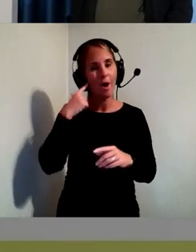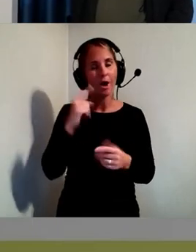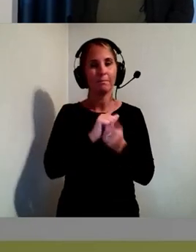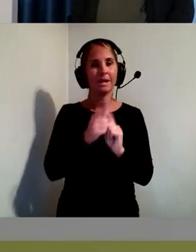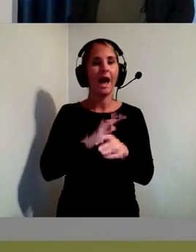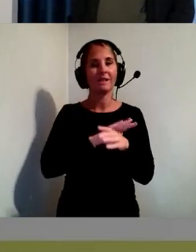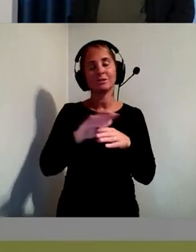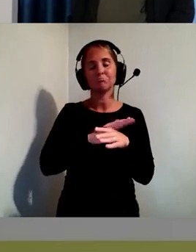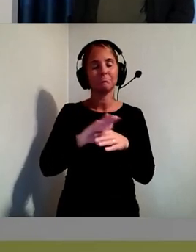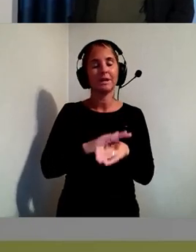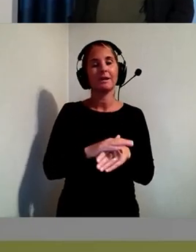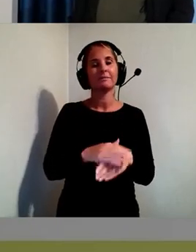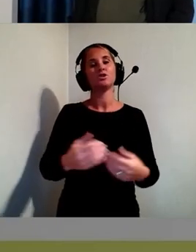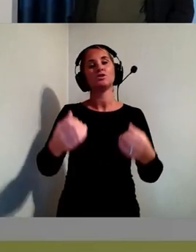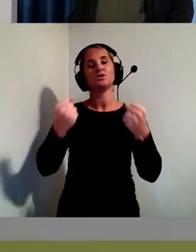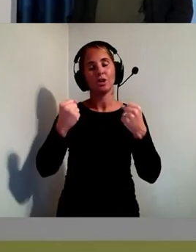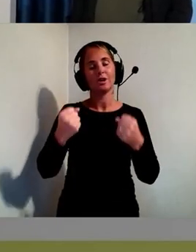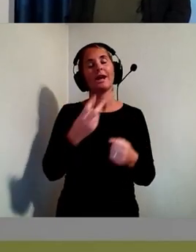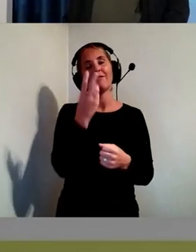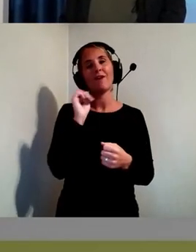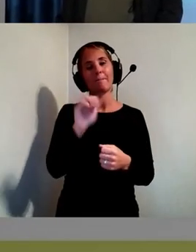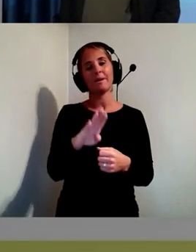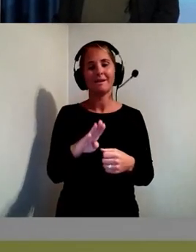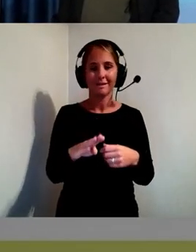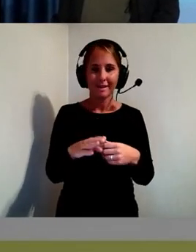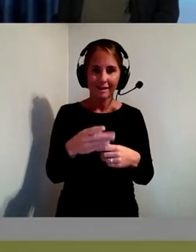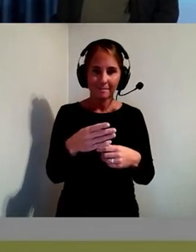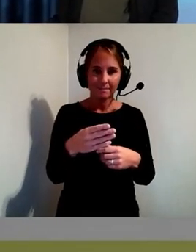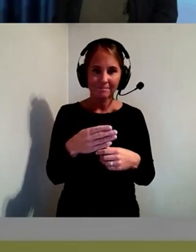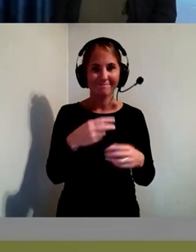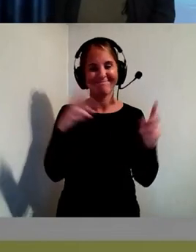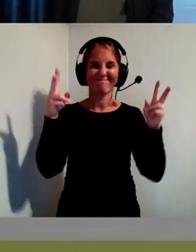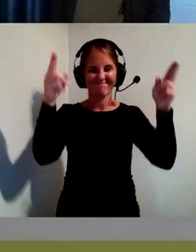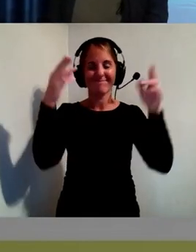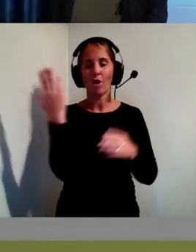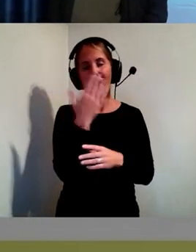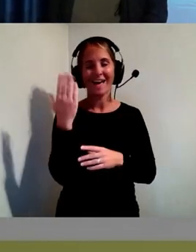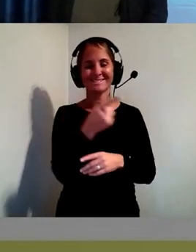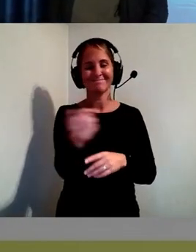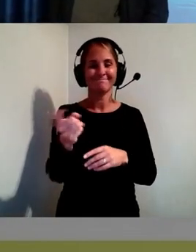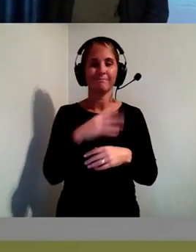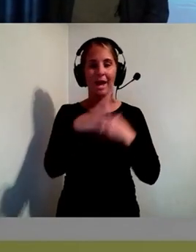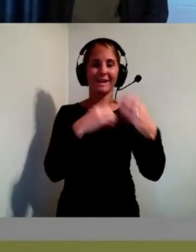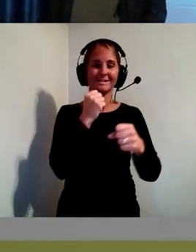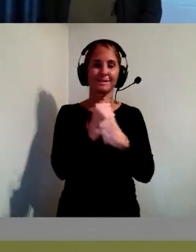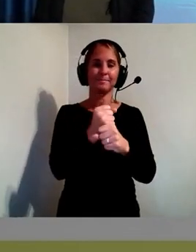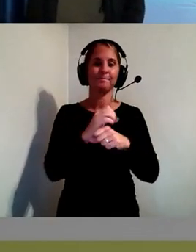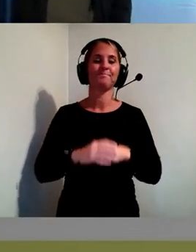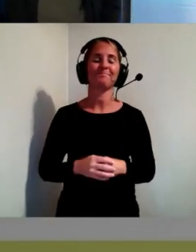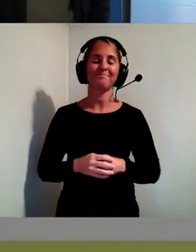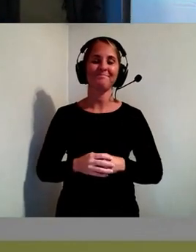The power of the web is in its universality. Access by everyone regardless of disability is an essential aspect.